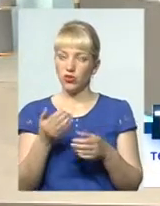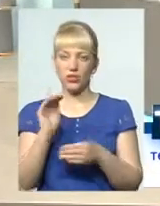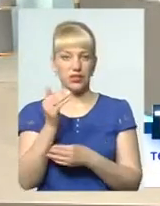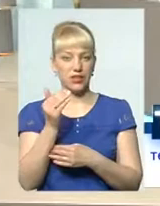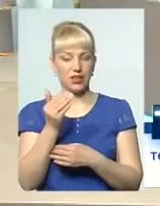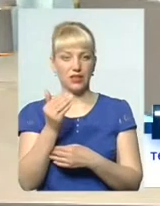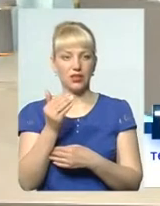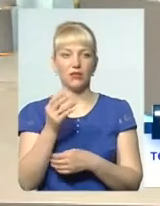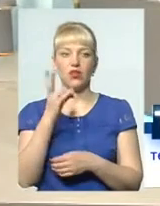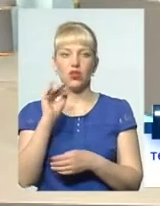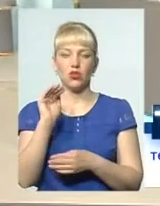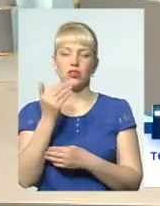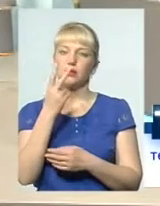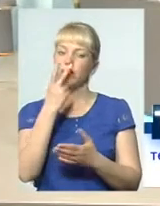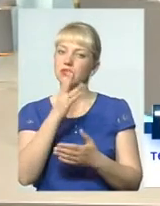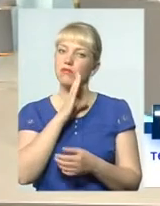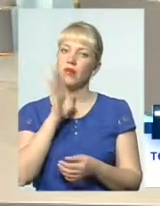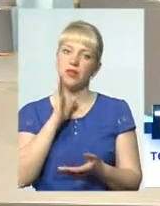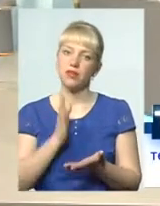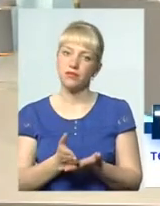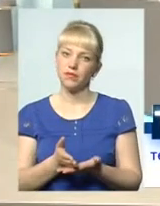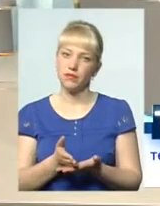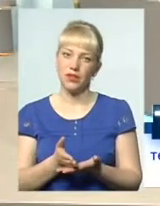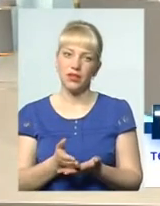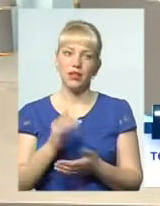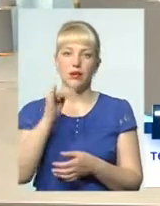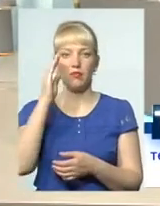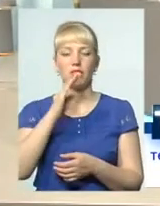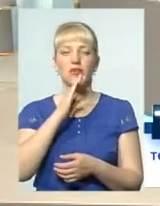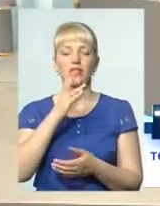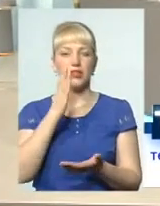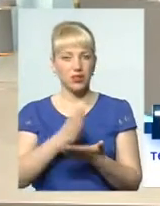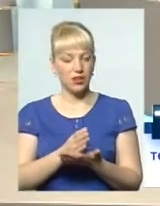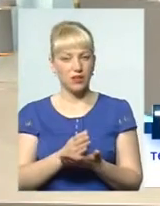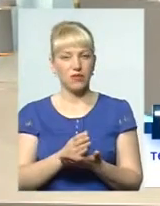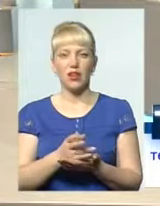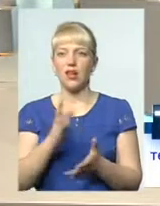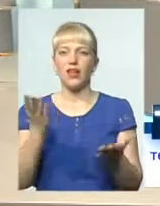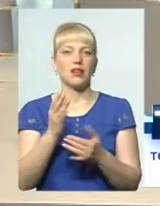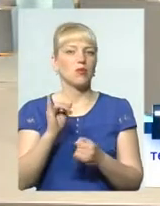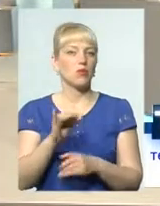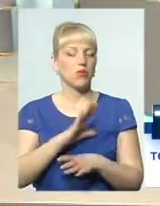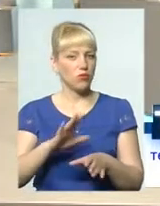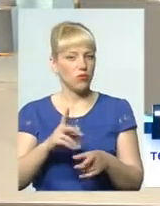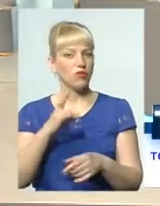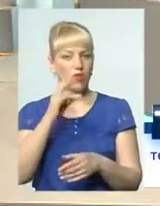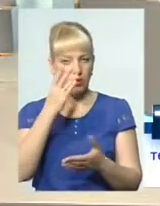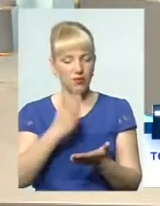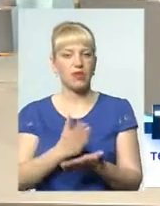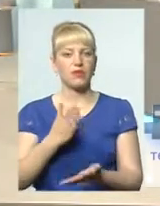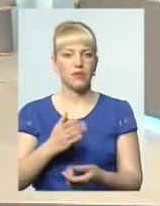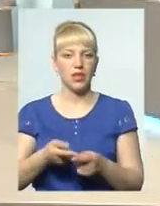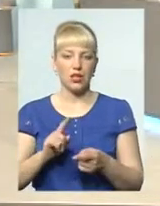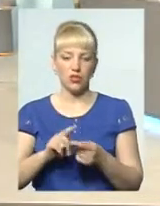можна дати. Але вона бачить матір, вона бачить батька, який він не є, але він є. Нехай ці